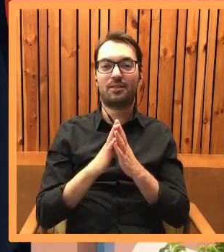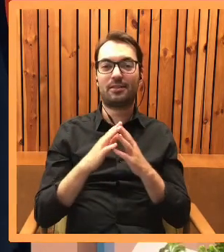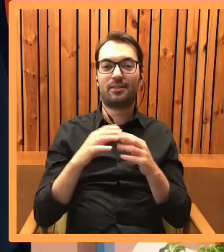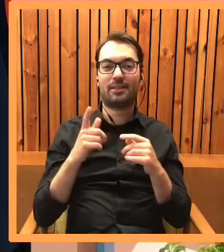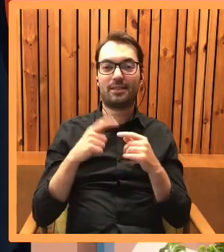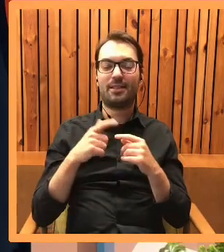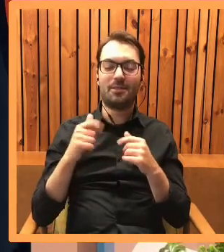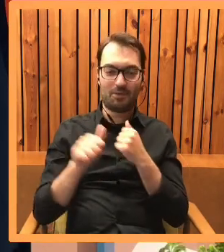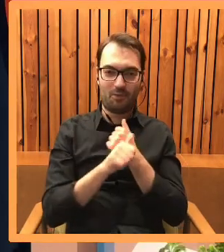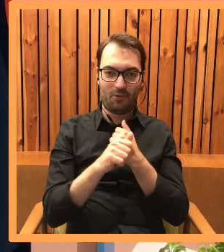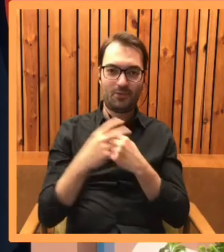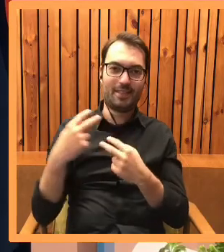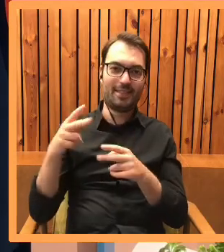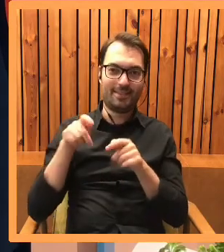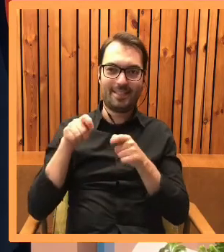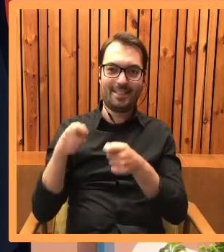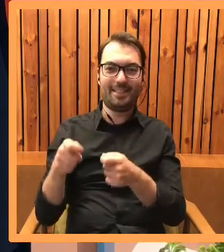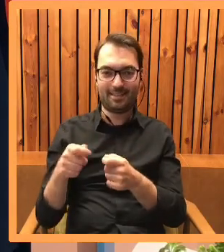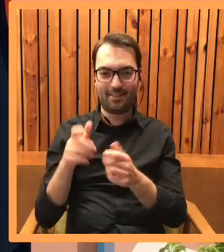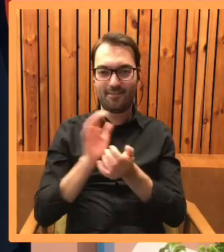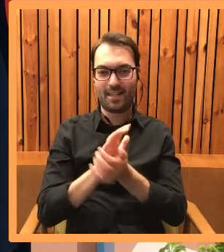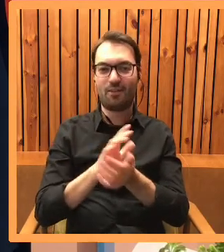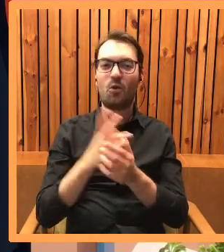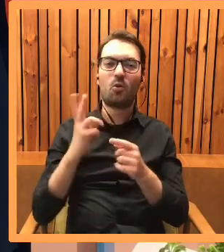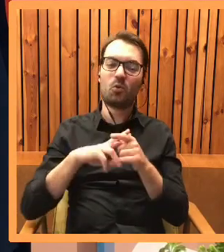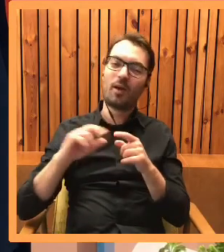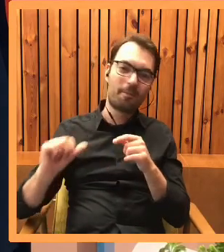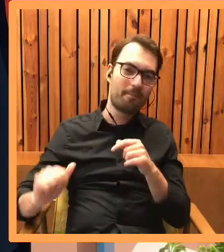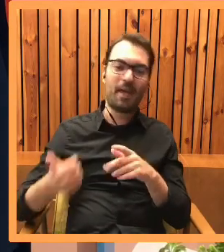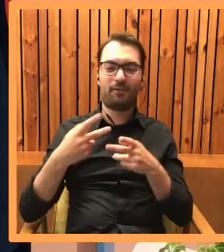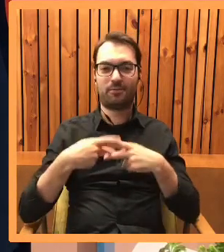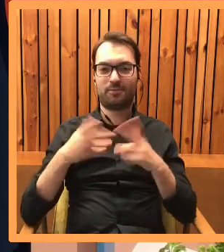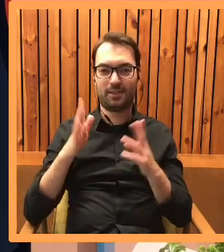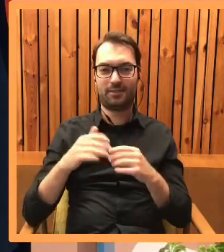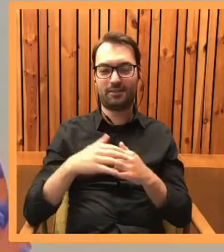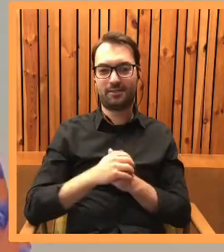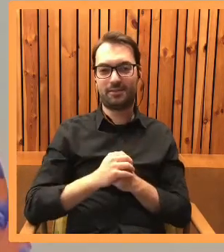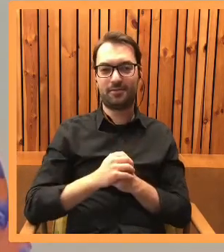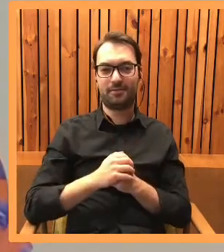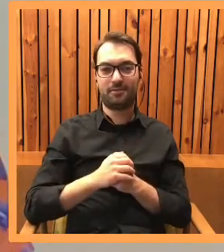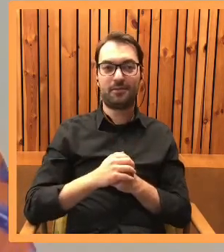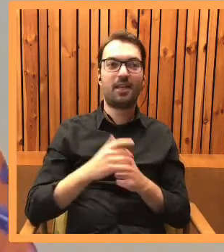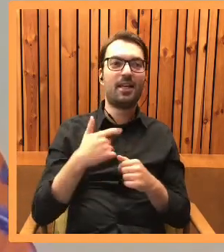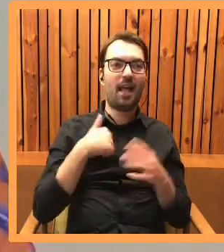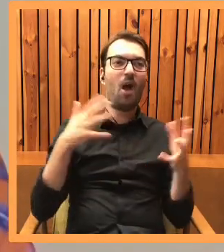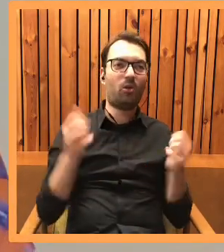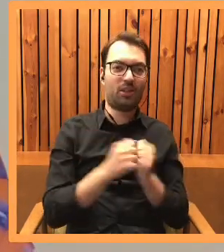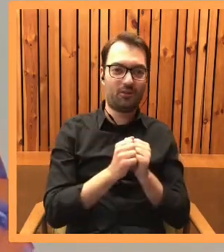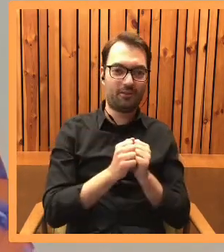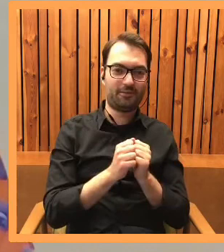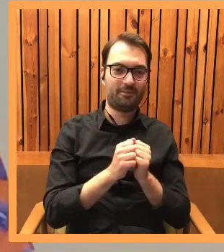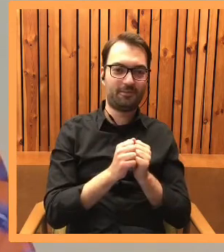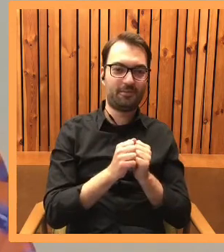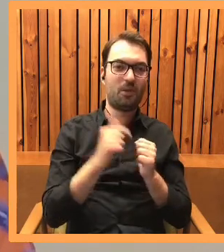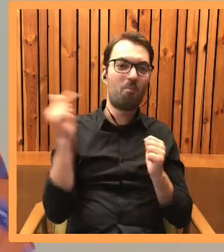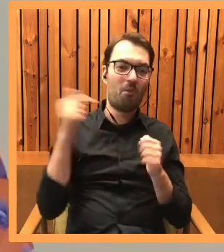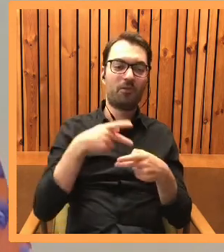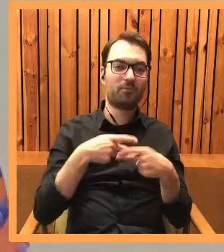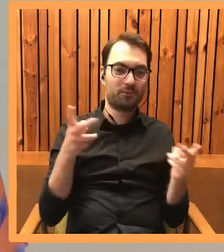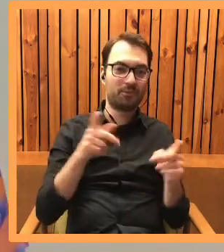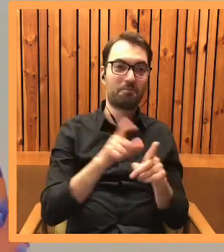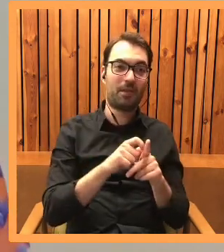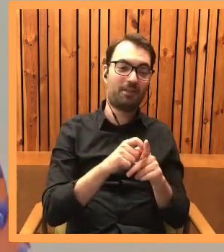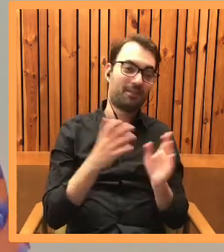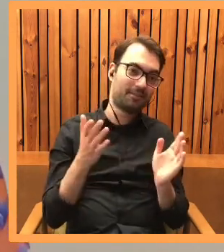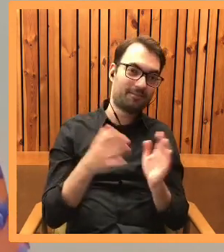ten taki nacisk i presję wydawcy ma szansę najszybciej powędrować w ręce czytelników? Ja, ocalona. Powinna się ukazać w